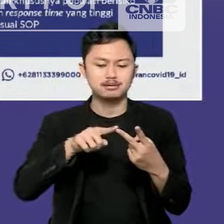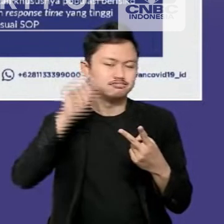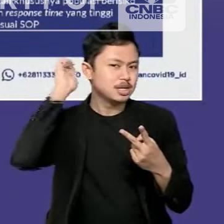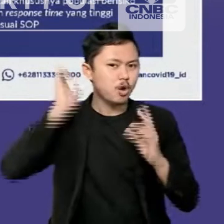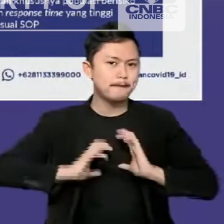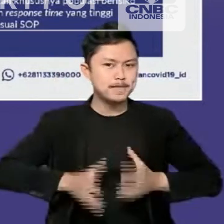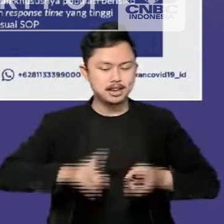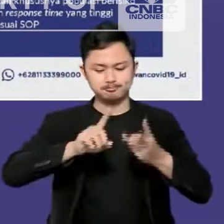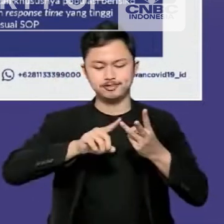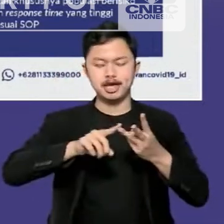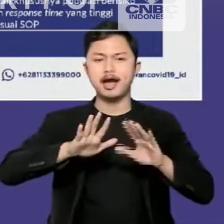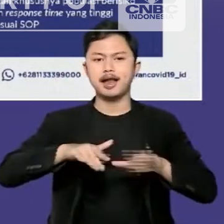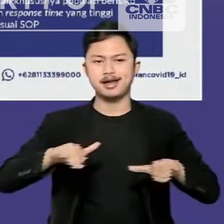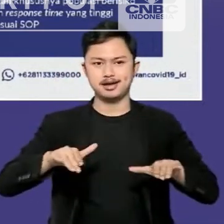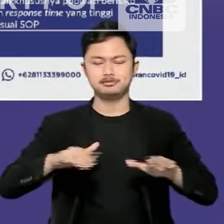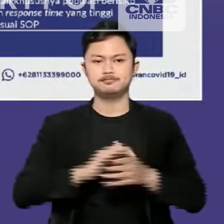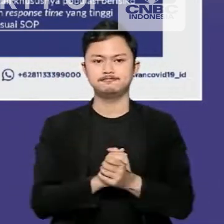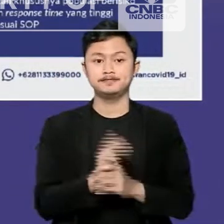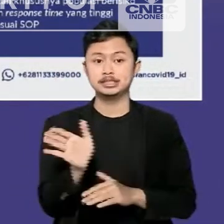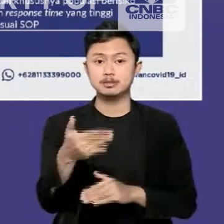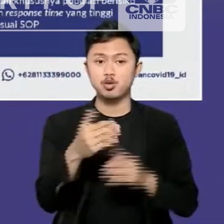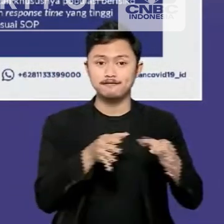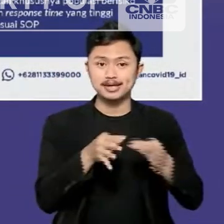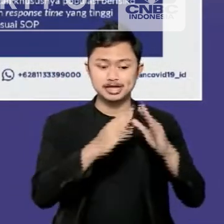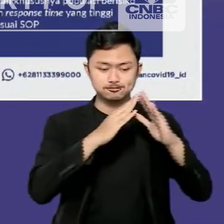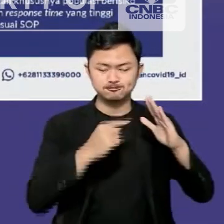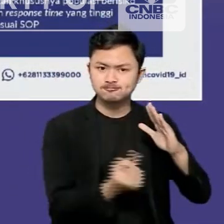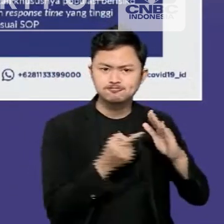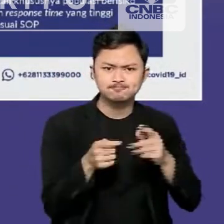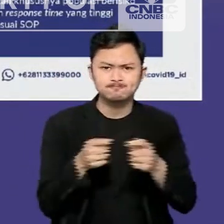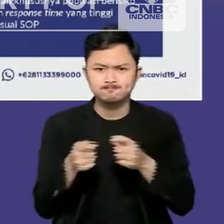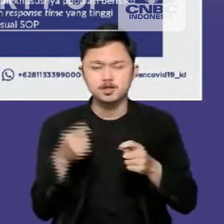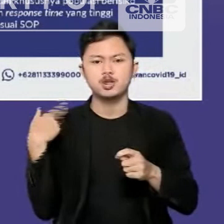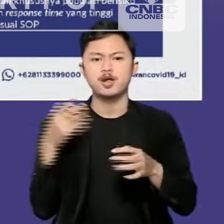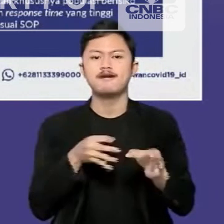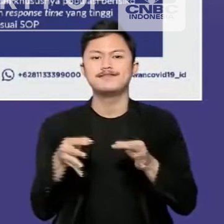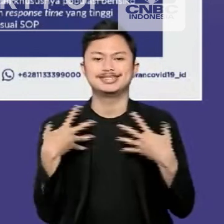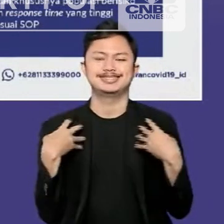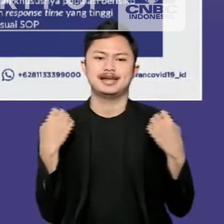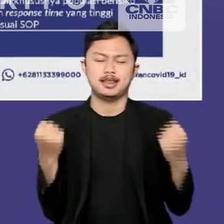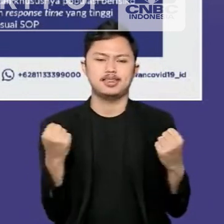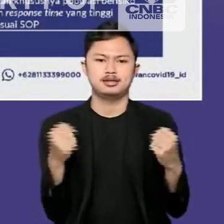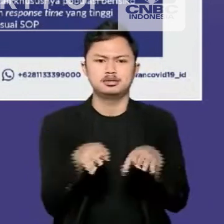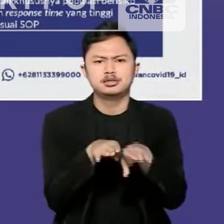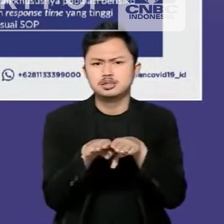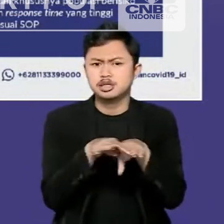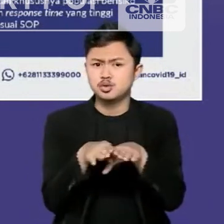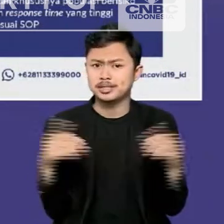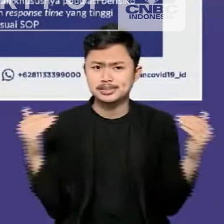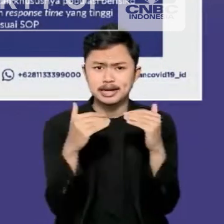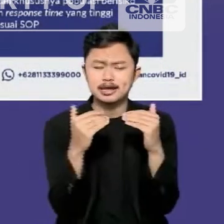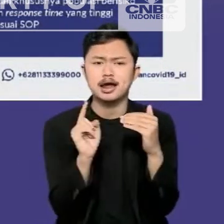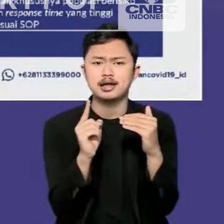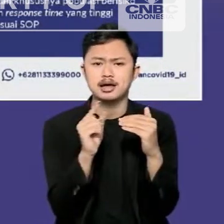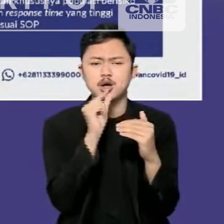-anak. Kepada pengelola fasilitas karantina, untuk menyediakan fasilitas kesehatan yang sesuai standar,